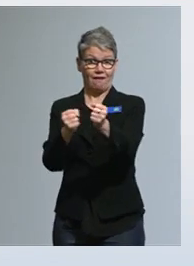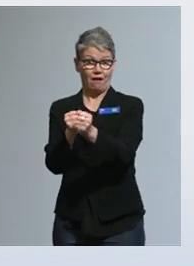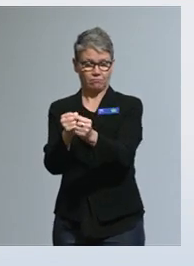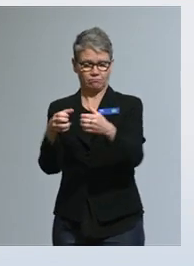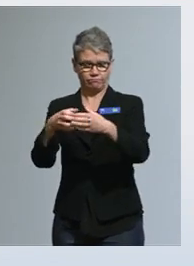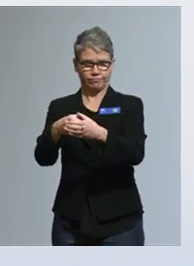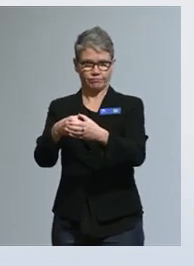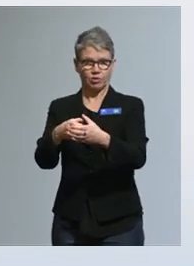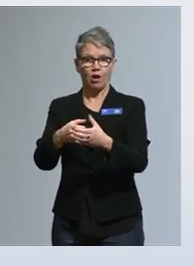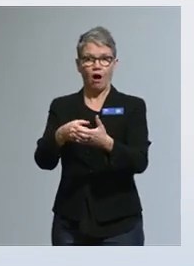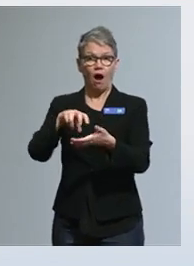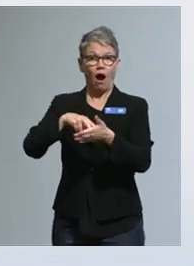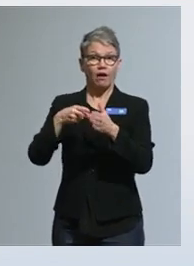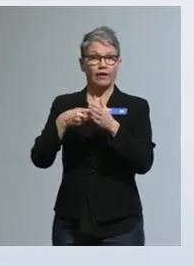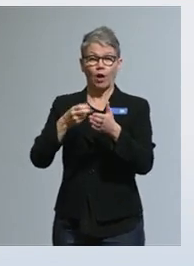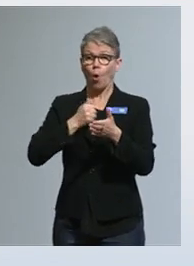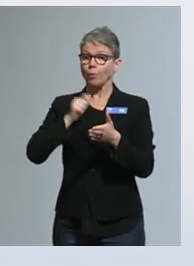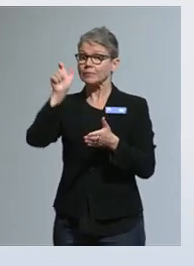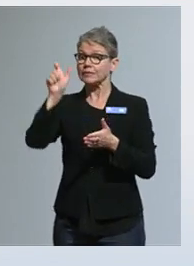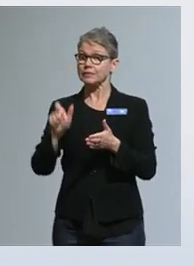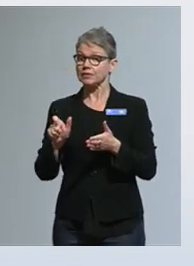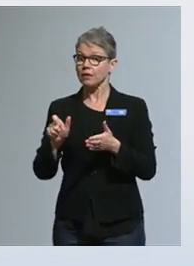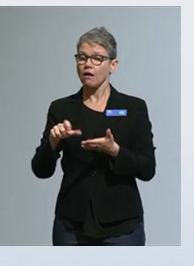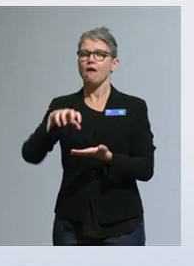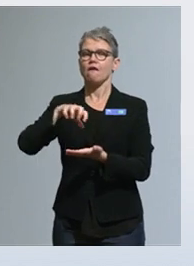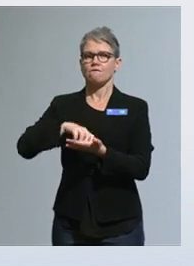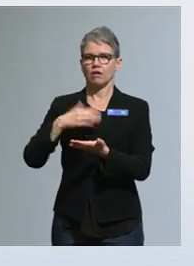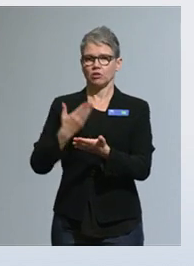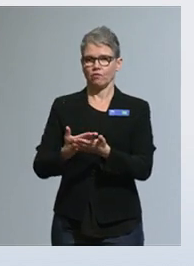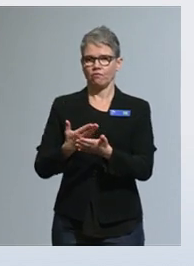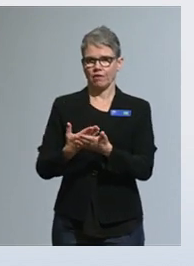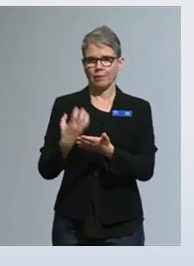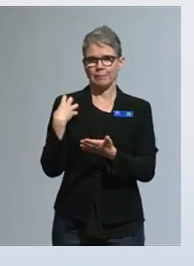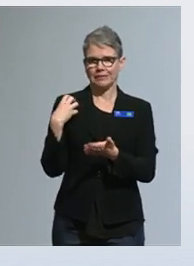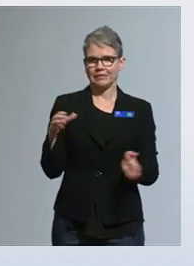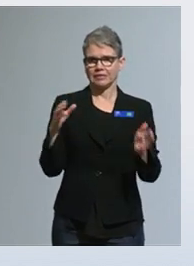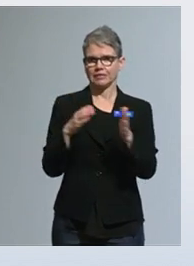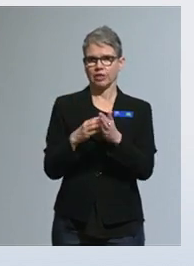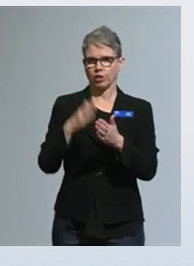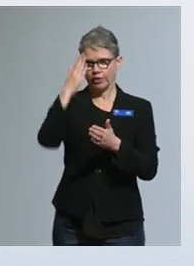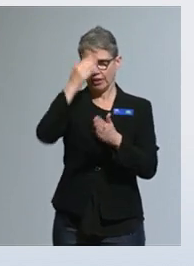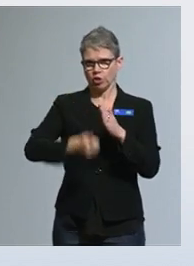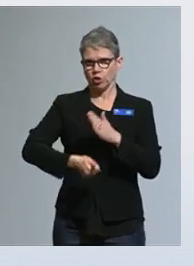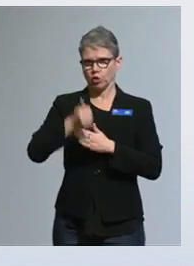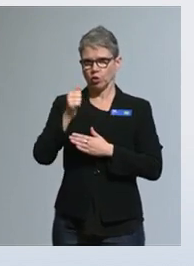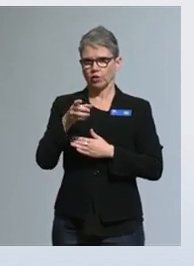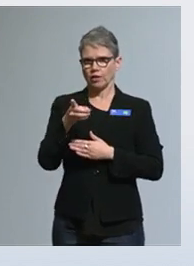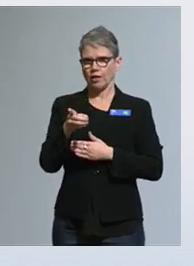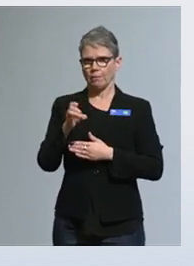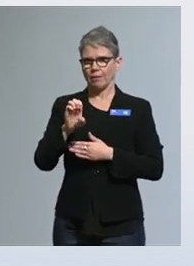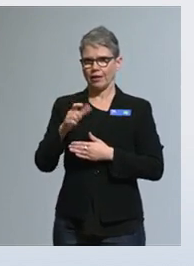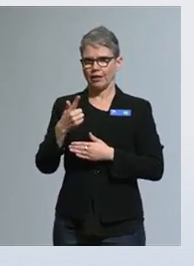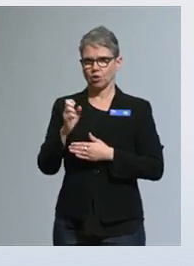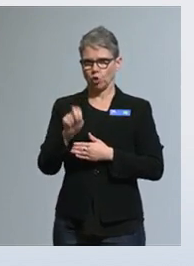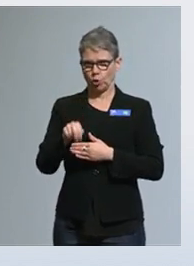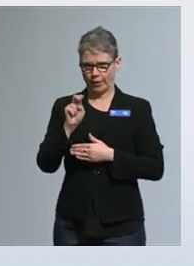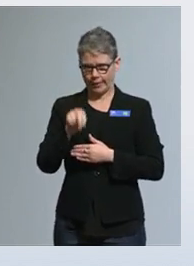hankkeen omistajana toimii valtiovarainministeriön tietojohtaja Irja Peltonen. Hän myös johtaa ohjausryhmää.